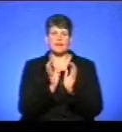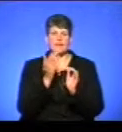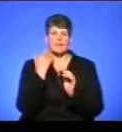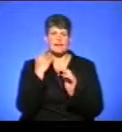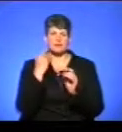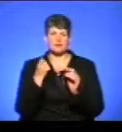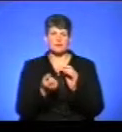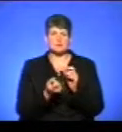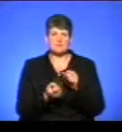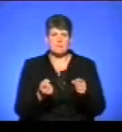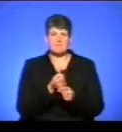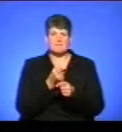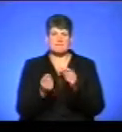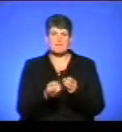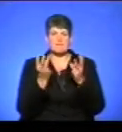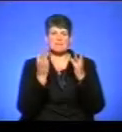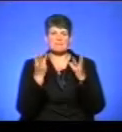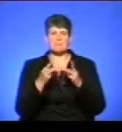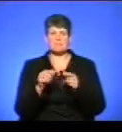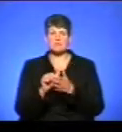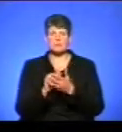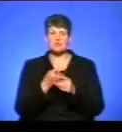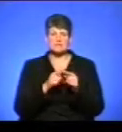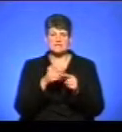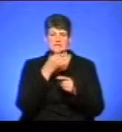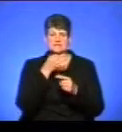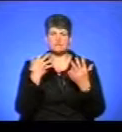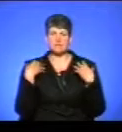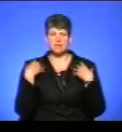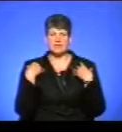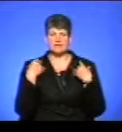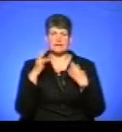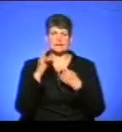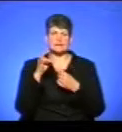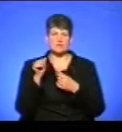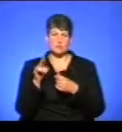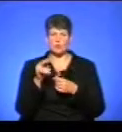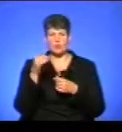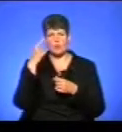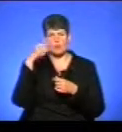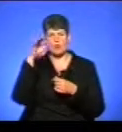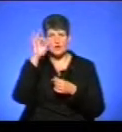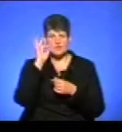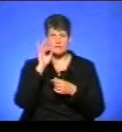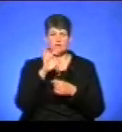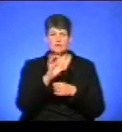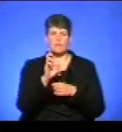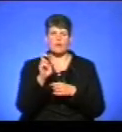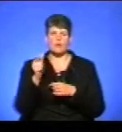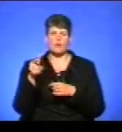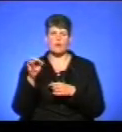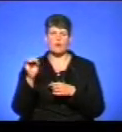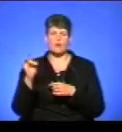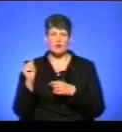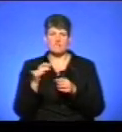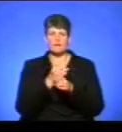матеріалів, повідомив начальник управління Нацполіції в Тернопільській області Олександр Богомол. Поліцейські з'ясували, що вибухнула